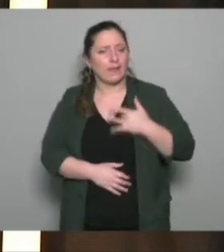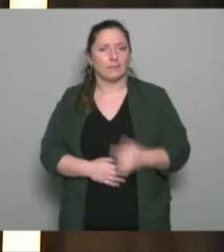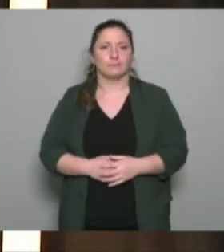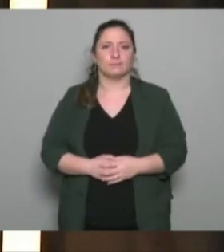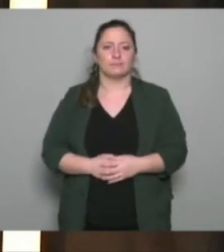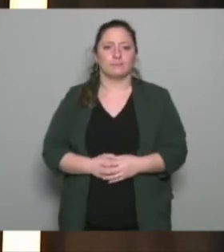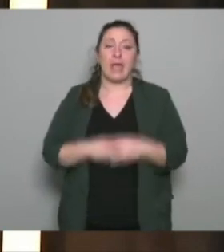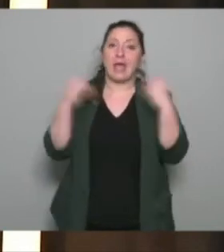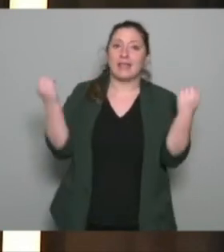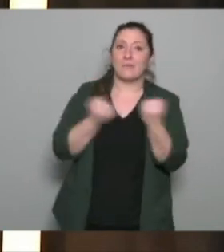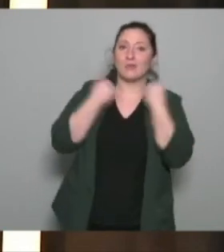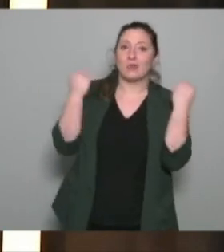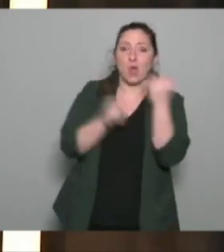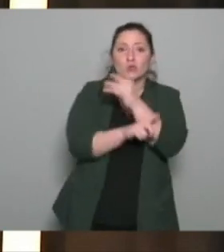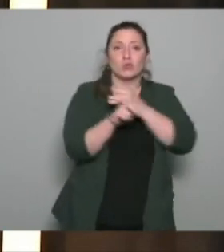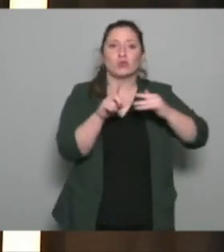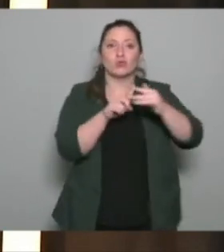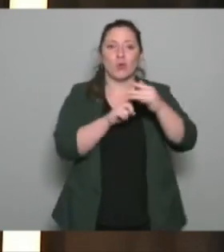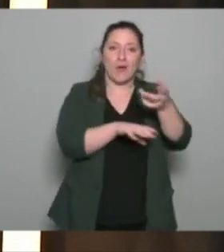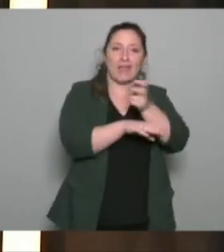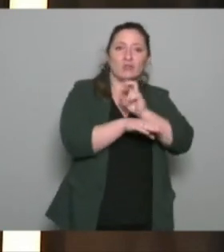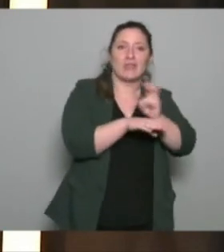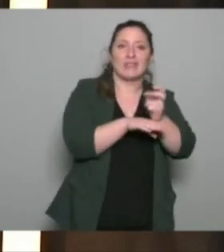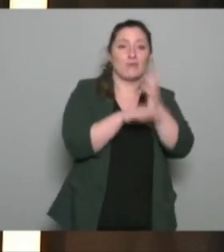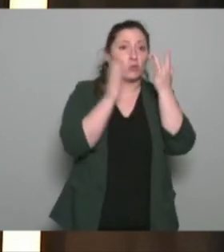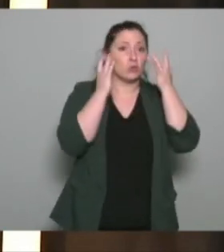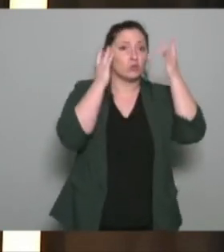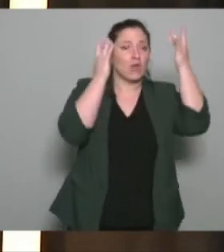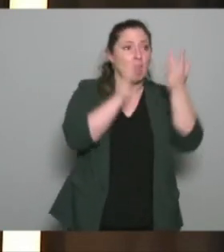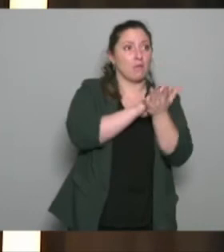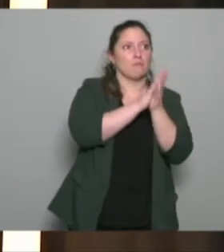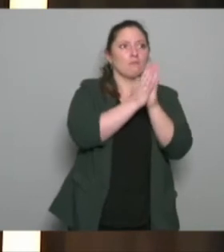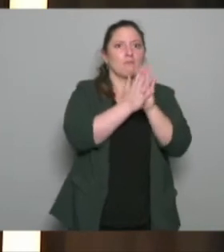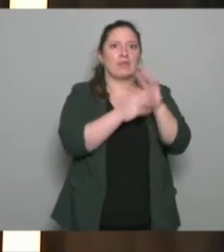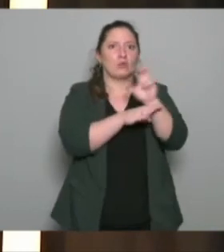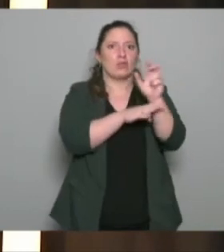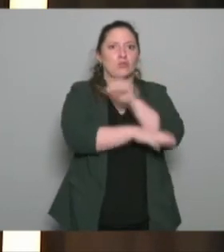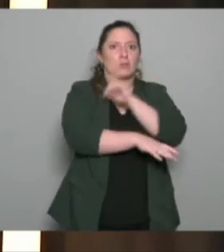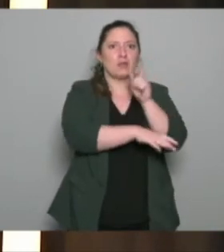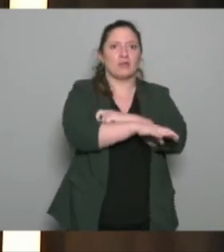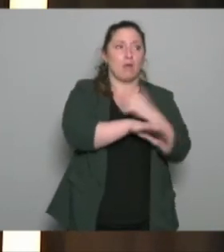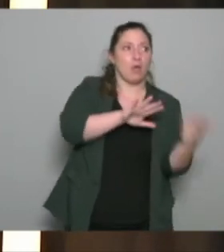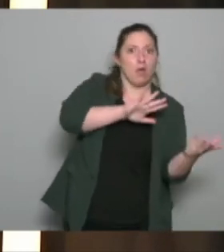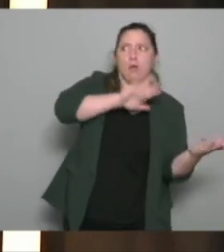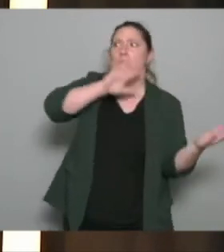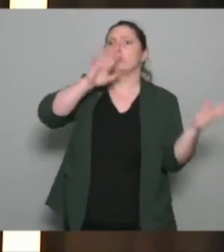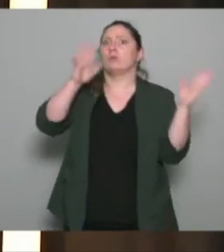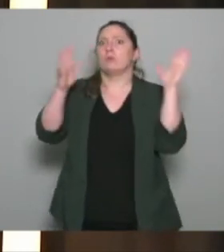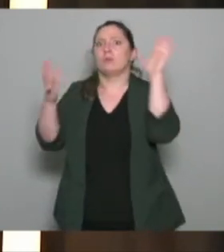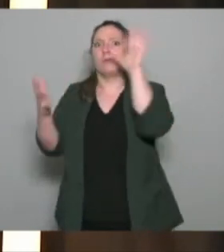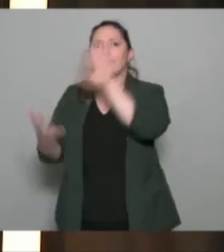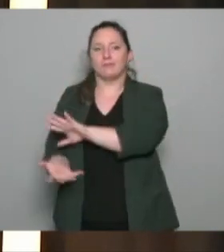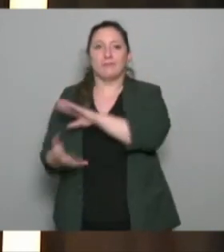-éducatifs et culturels et d'éducateurs sportifs on a glissé vers l